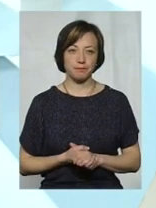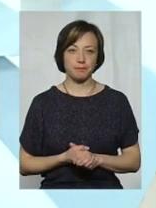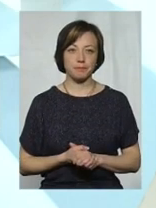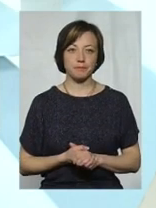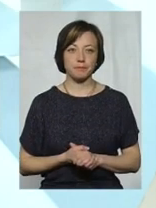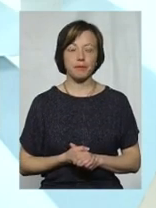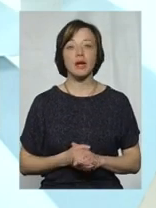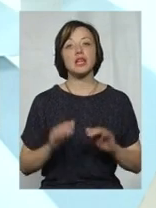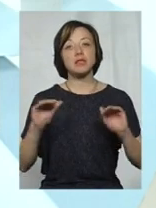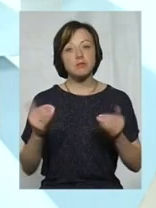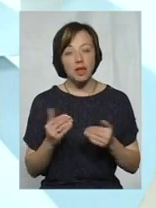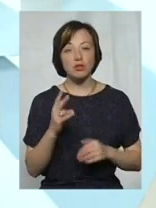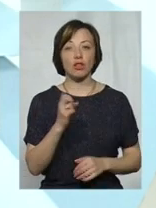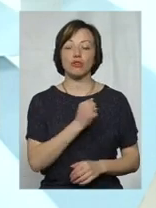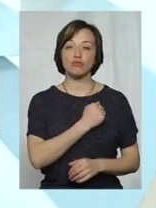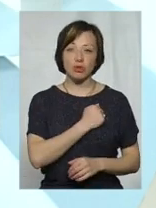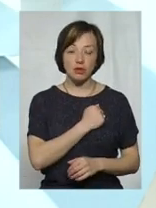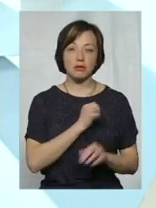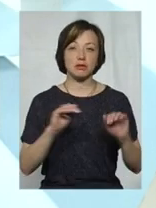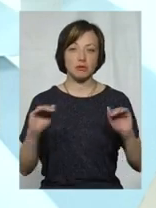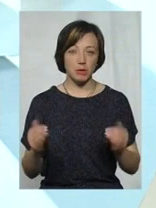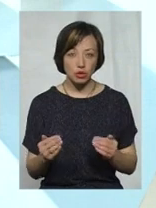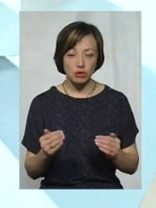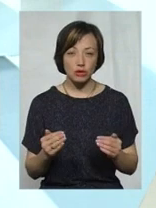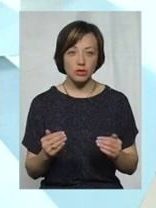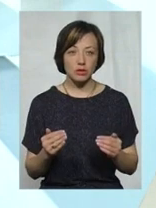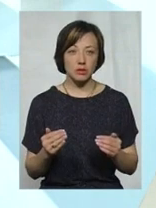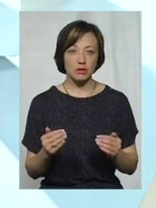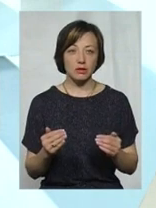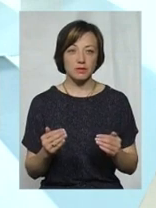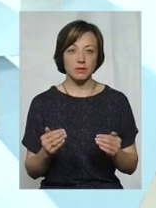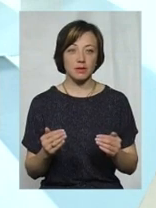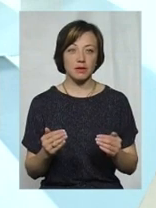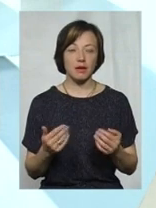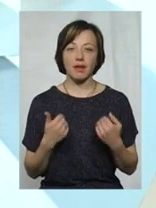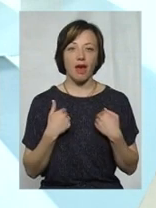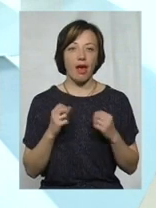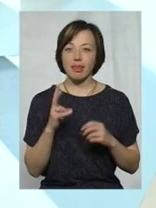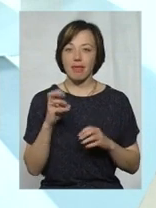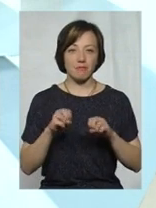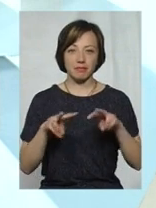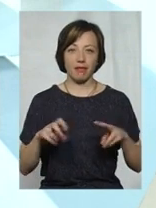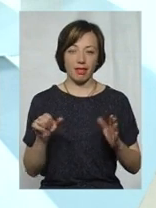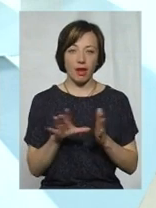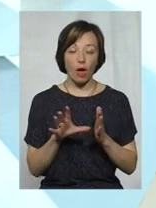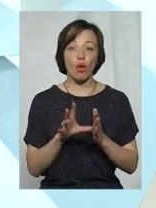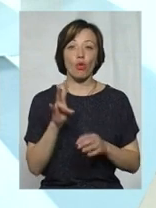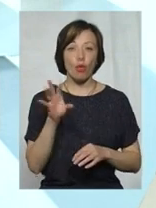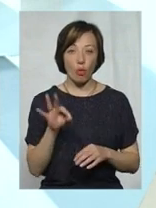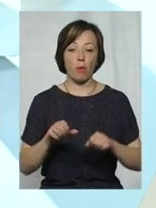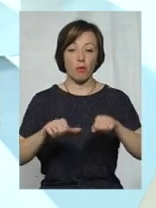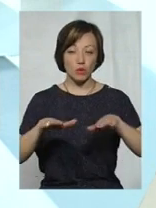Зменшено, на жаль, зменшено, але ми, я не фахіваю, звичайно, з енергетики, але постановою